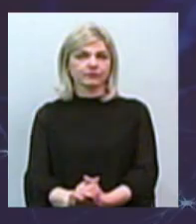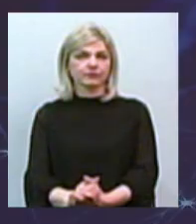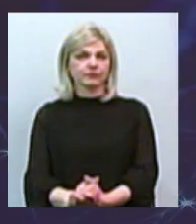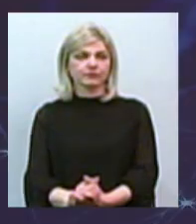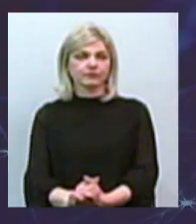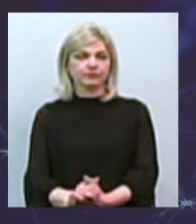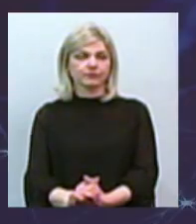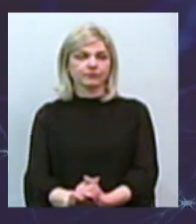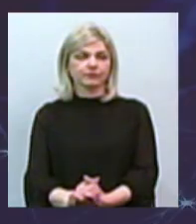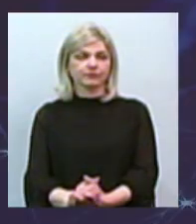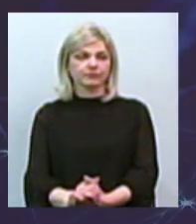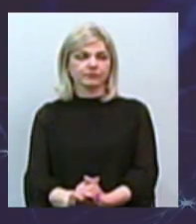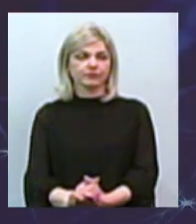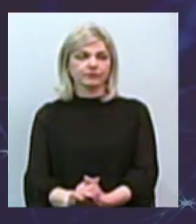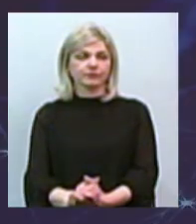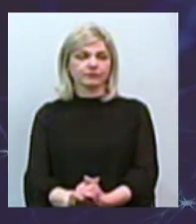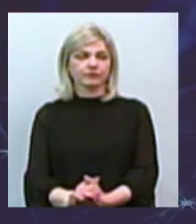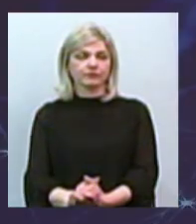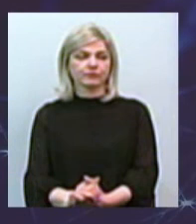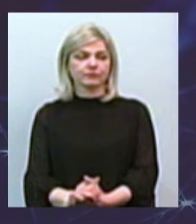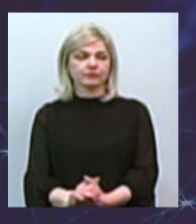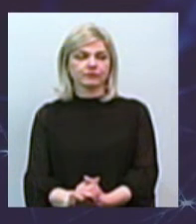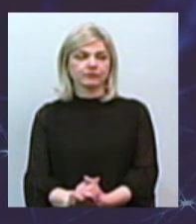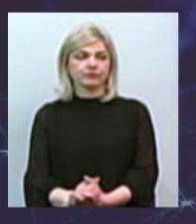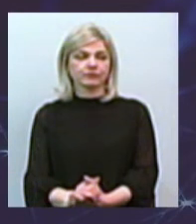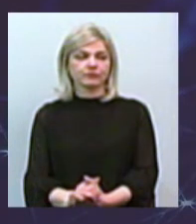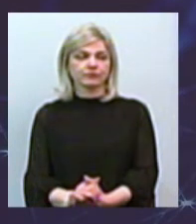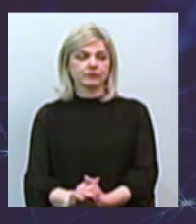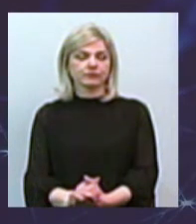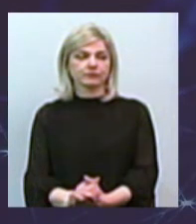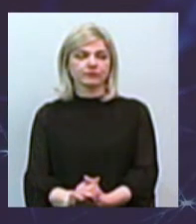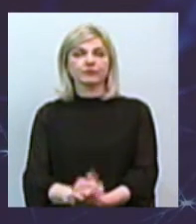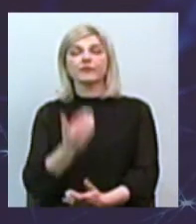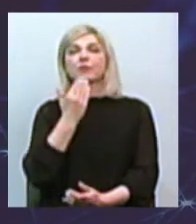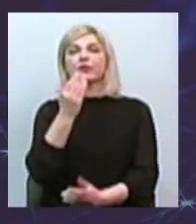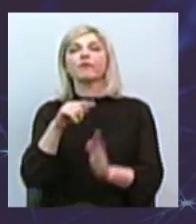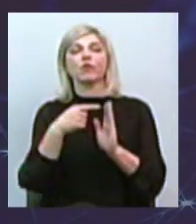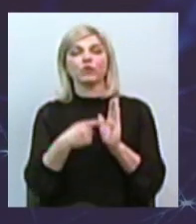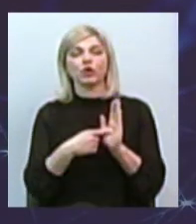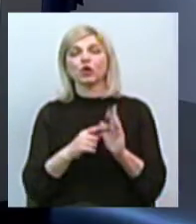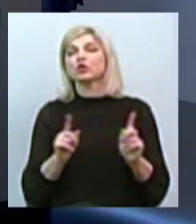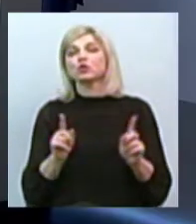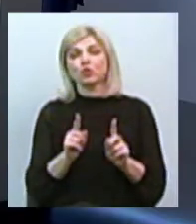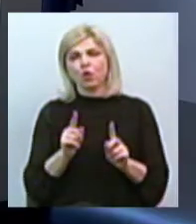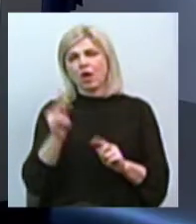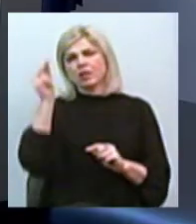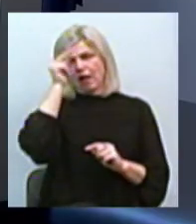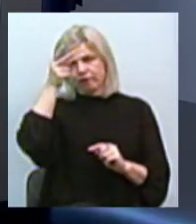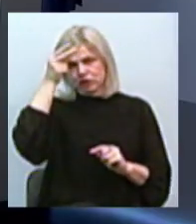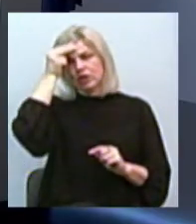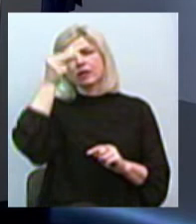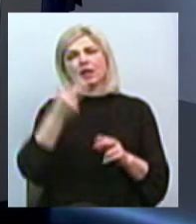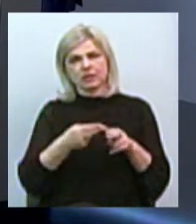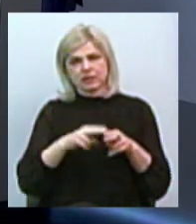Тема дня в прямому ефірі. Отже, Михайло, чому навчили нас ці страшні події? І чи